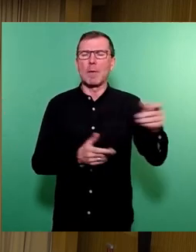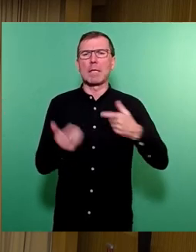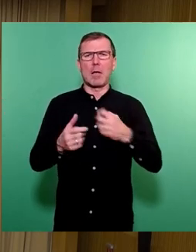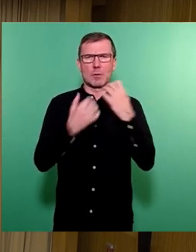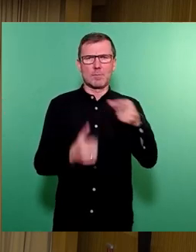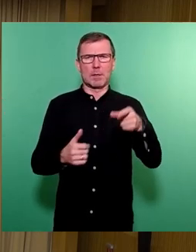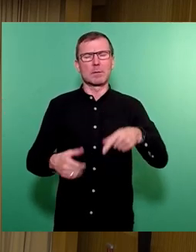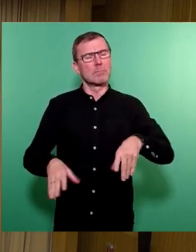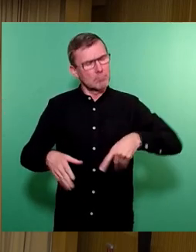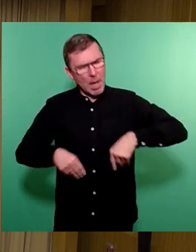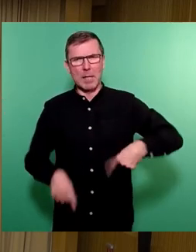angenommen und der Antrag.